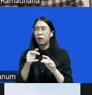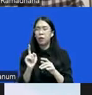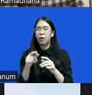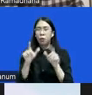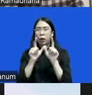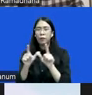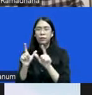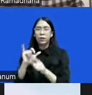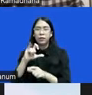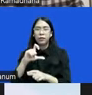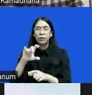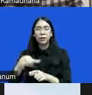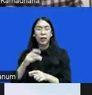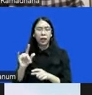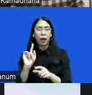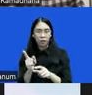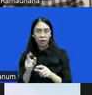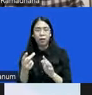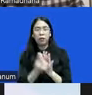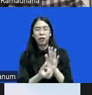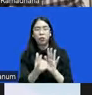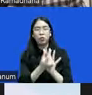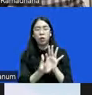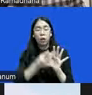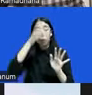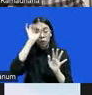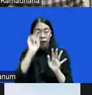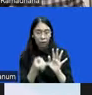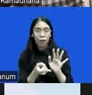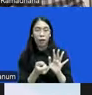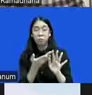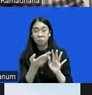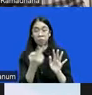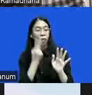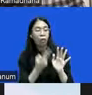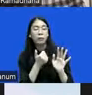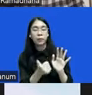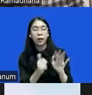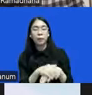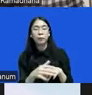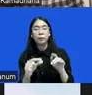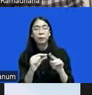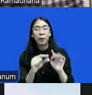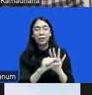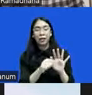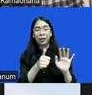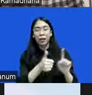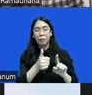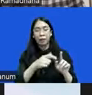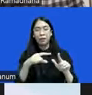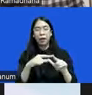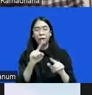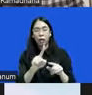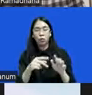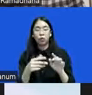Mbak Joanna ya, RUU Polri, jadi bisa dilihat di sana. Karena pasal 16 air 1 huruf N itu mengatakan